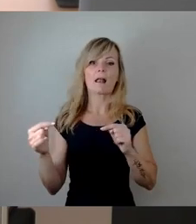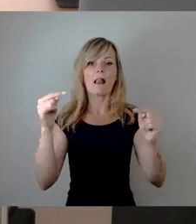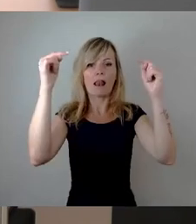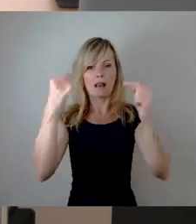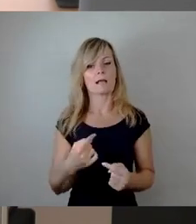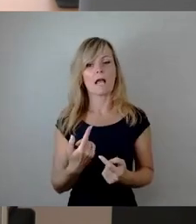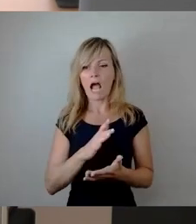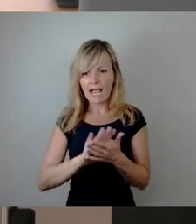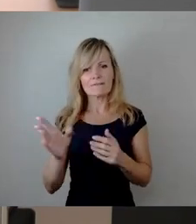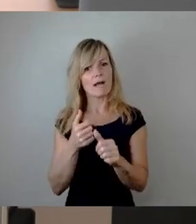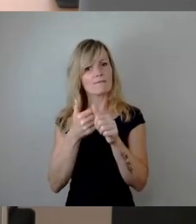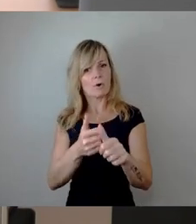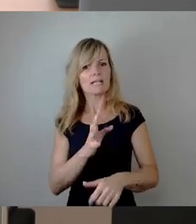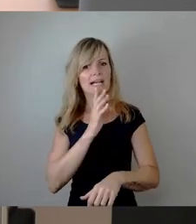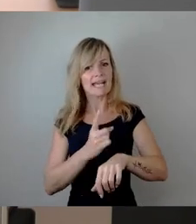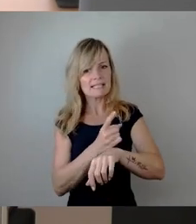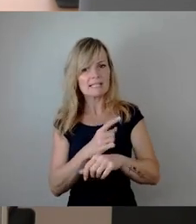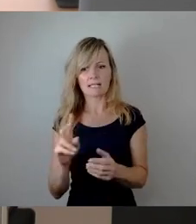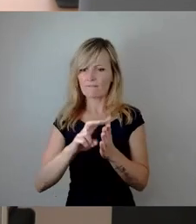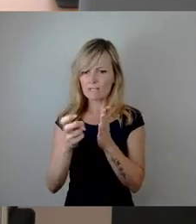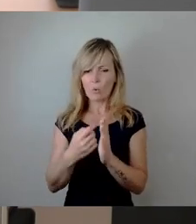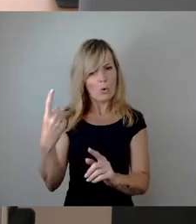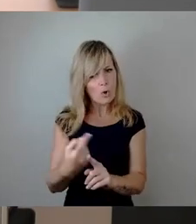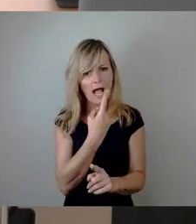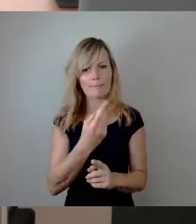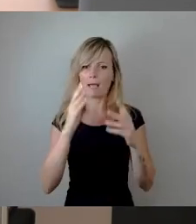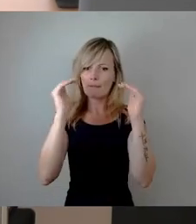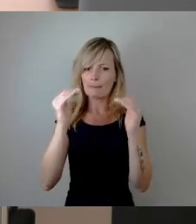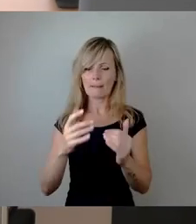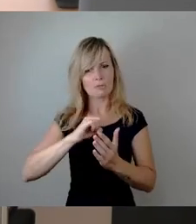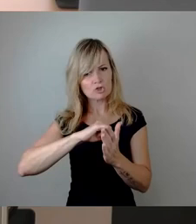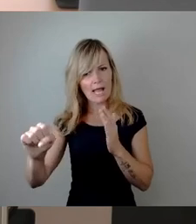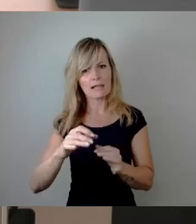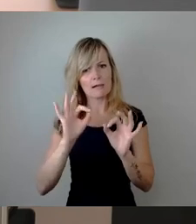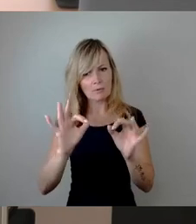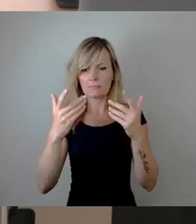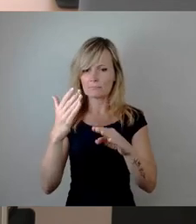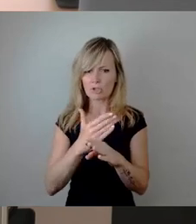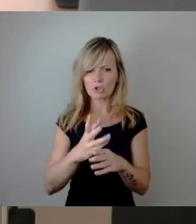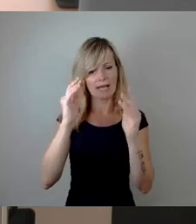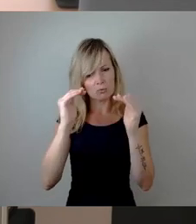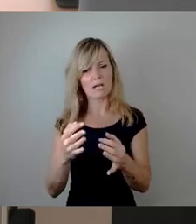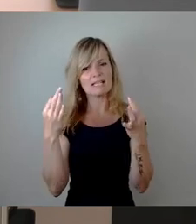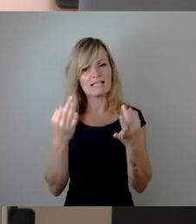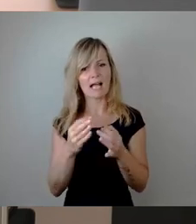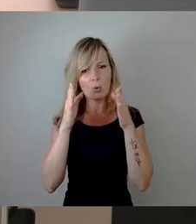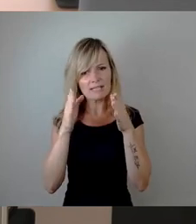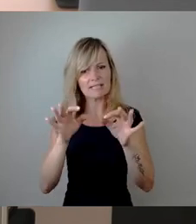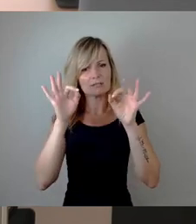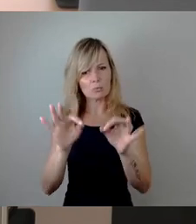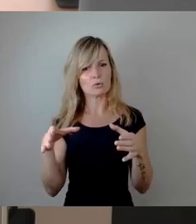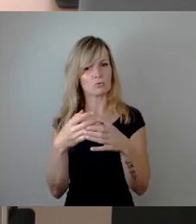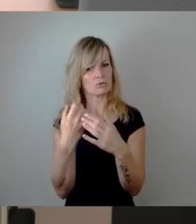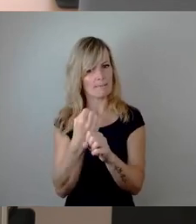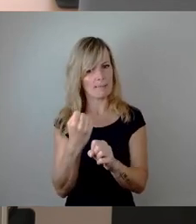angeht, was Wiederholungen angeht. Das ist das, was wir brauchen. Und wir brauchen sachorientierte, gute Zusammenarbeit,